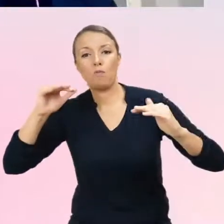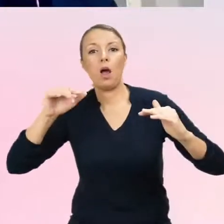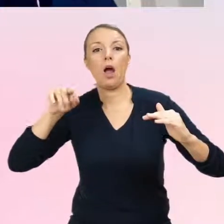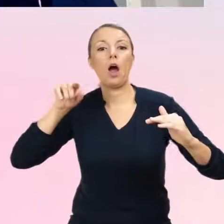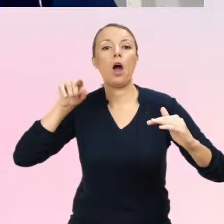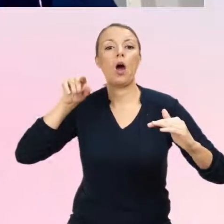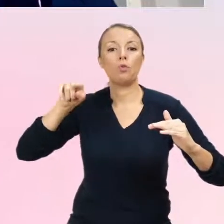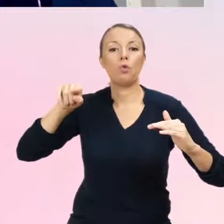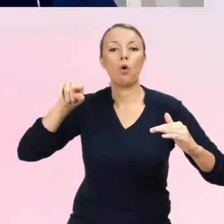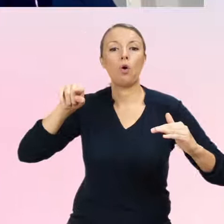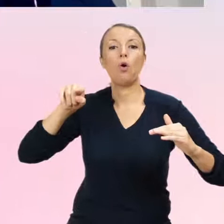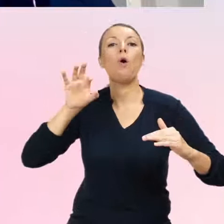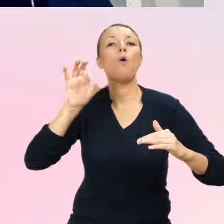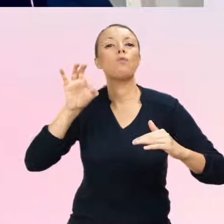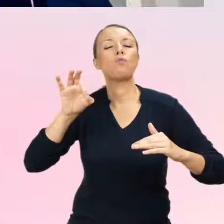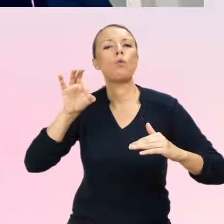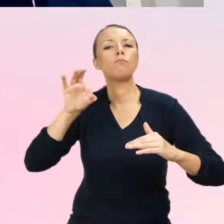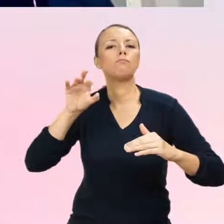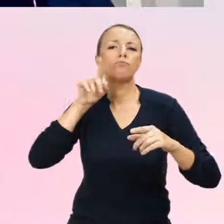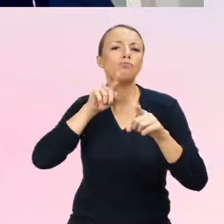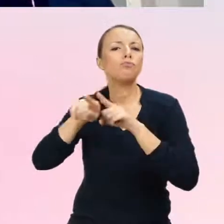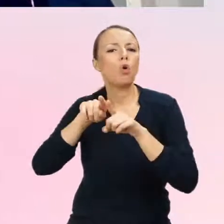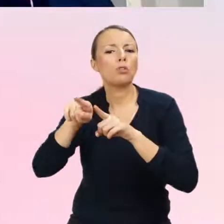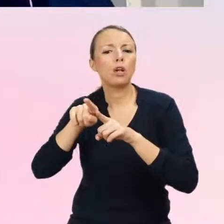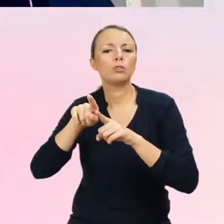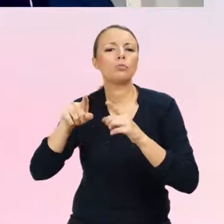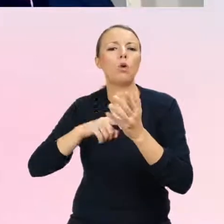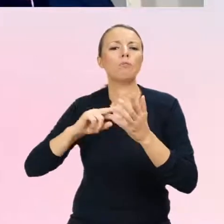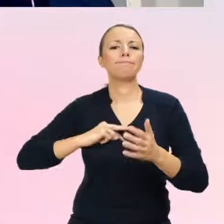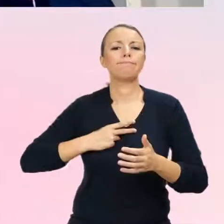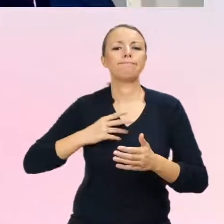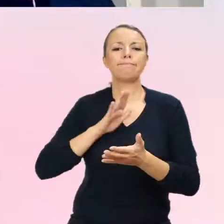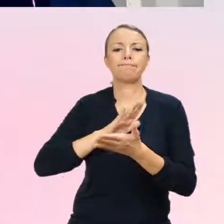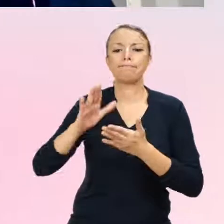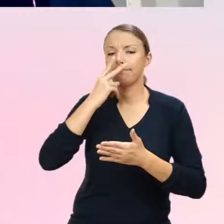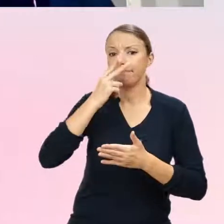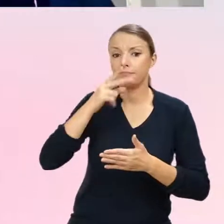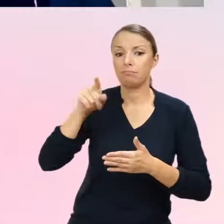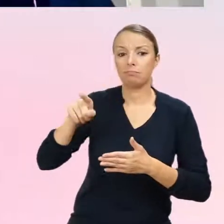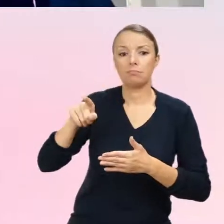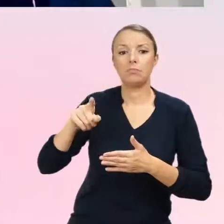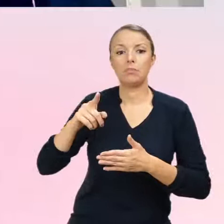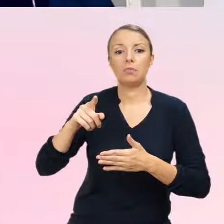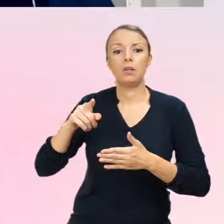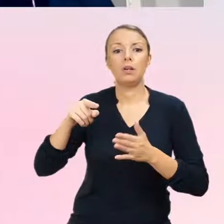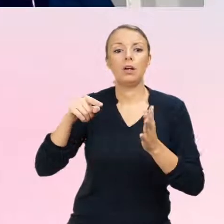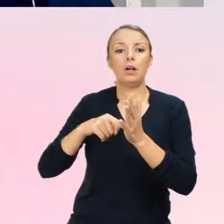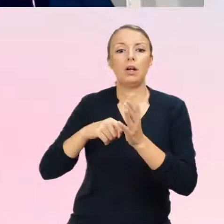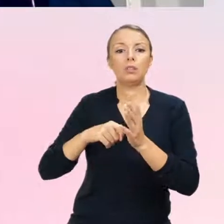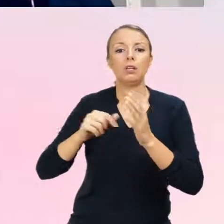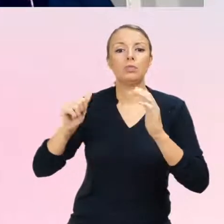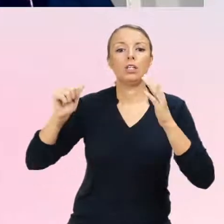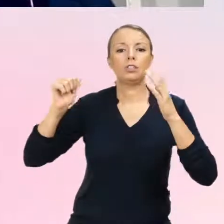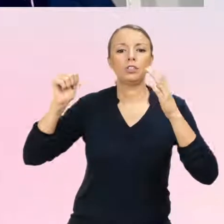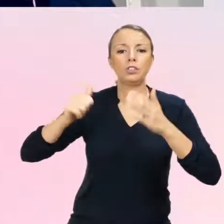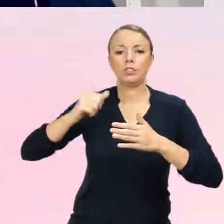nietranspłciowego. To była grupa 6600 adolescentów spośród tego